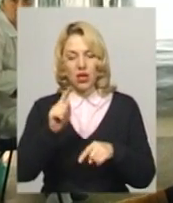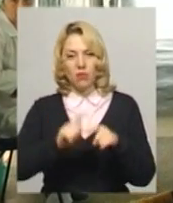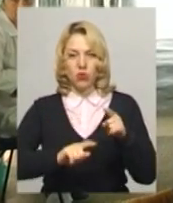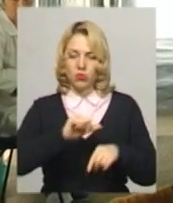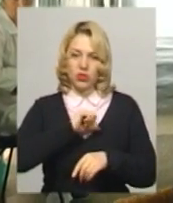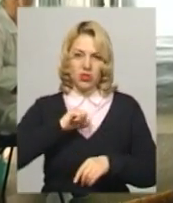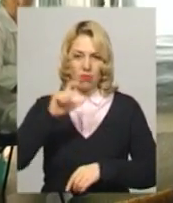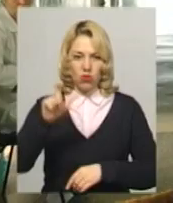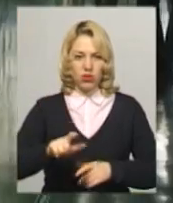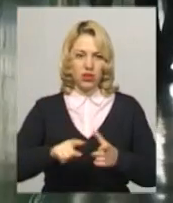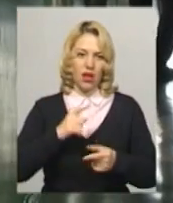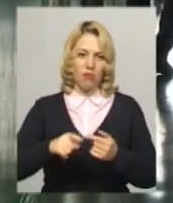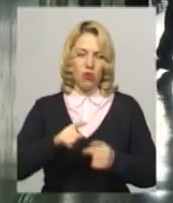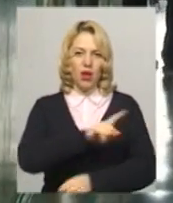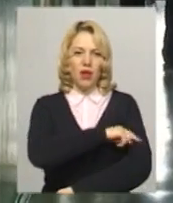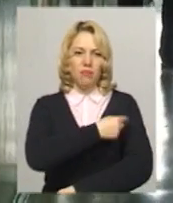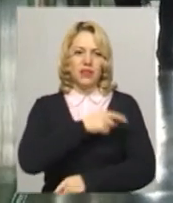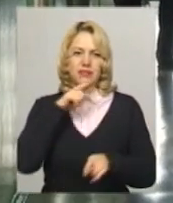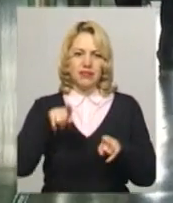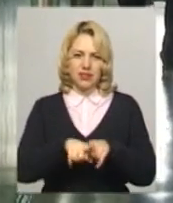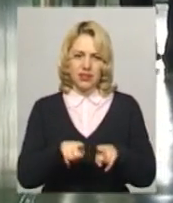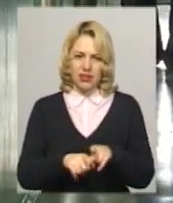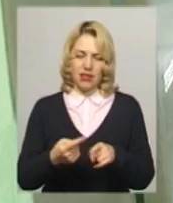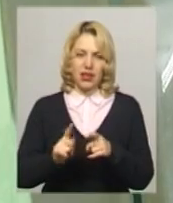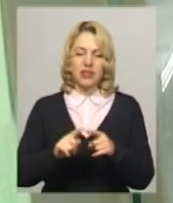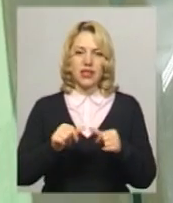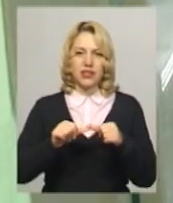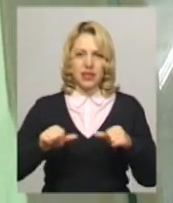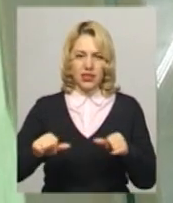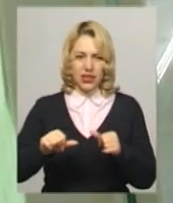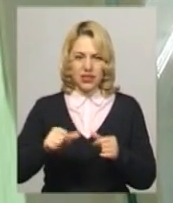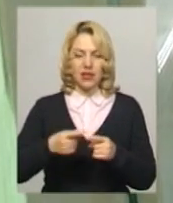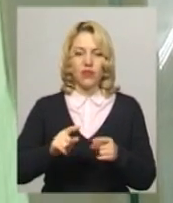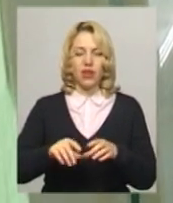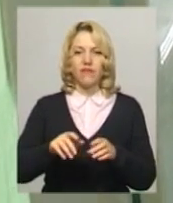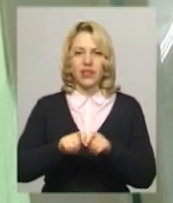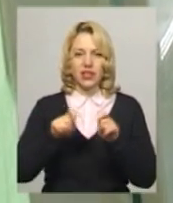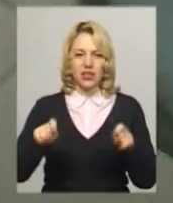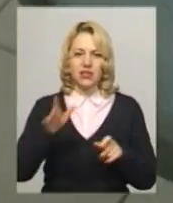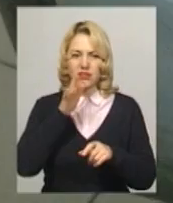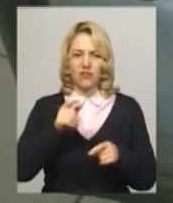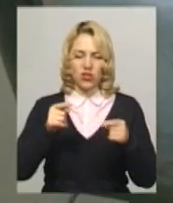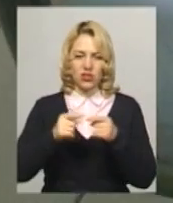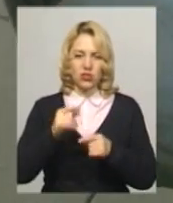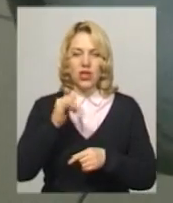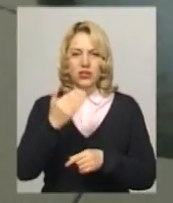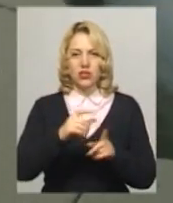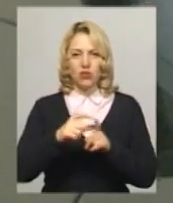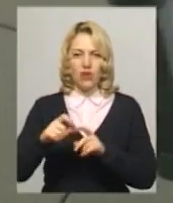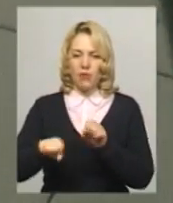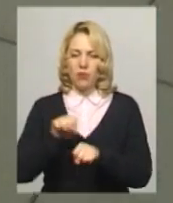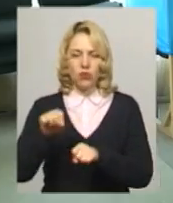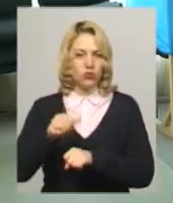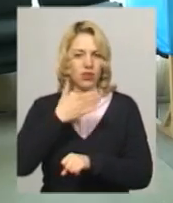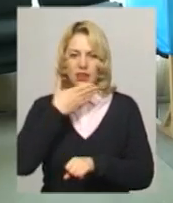сама людина, або медсестра. Дільниця відчинилась вчасно, розповідає голова виборчої комісії Катерина Баранова. За її словами, правопорушень